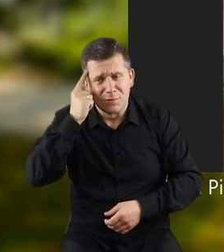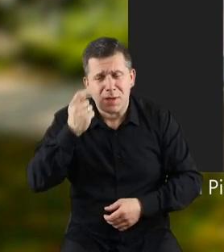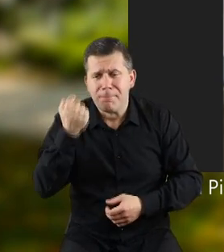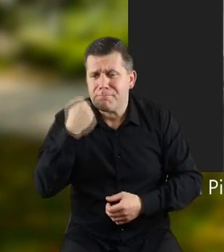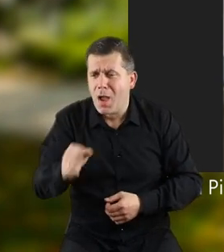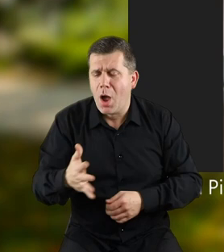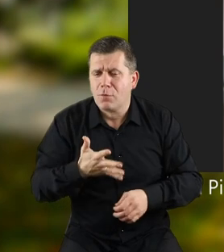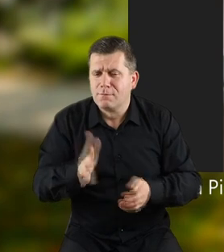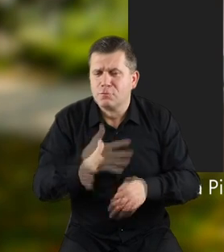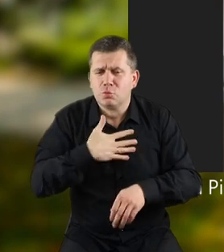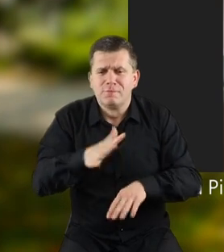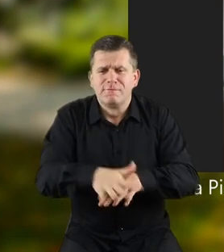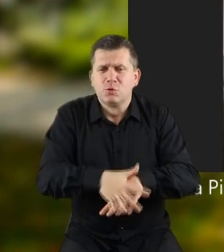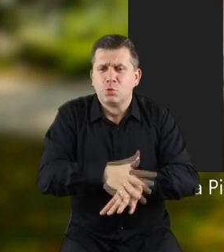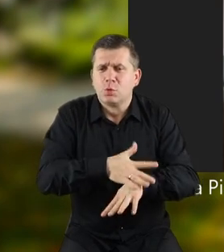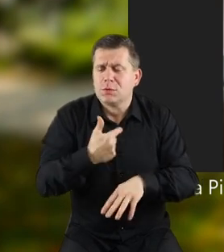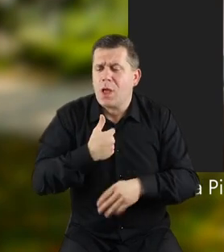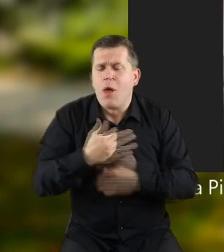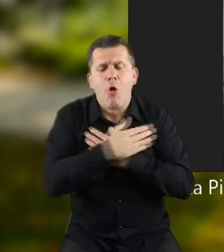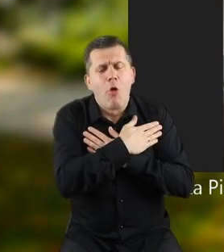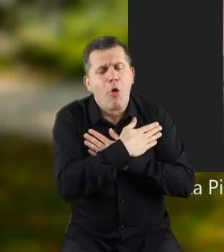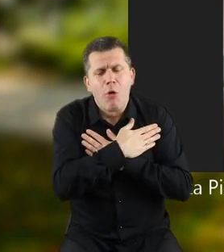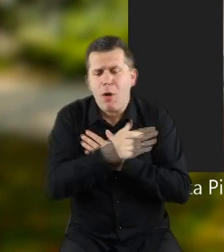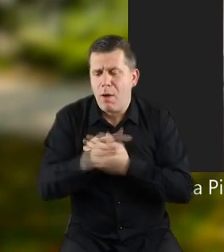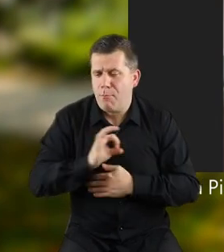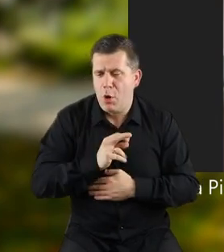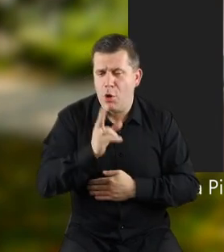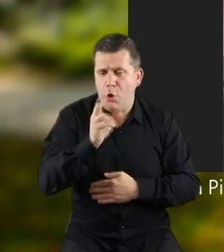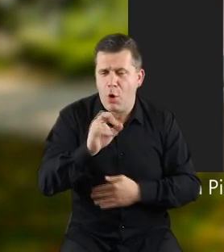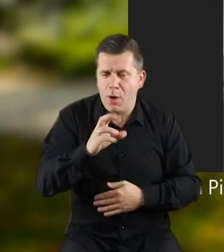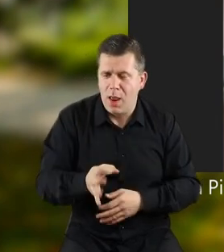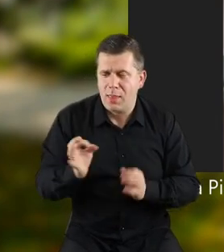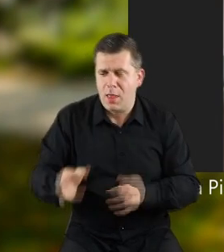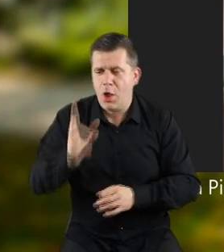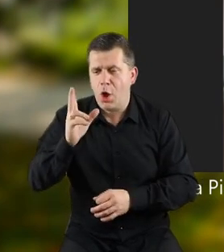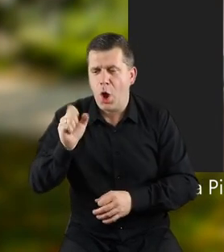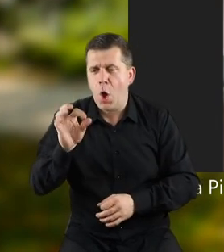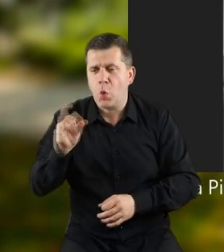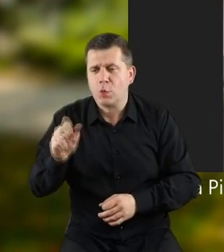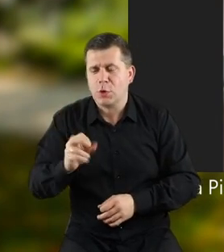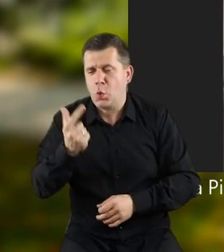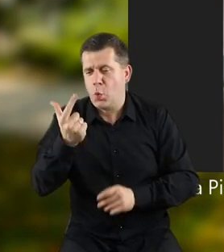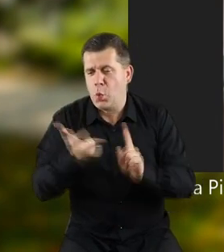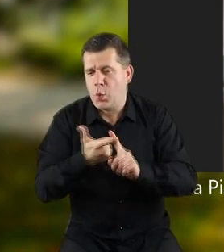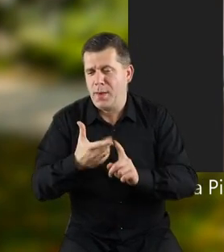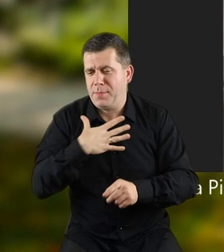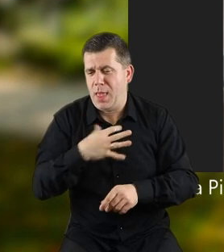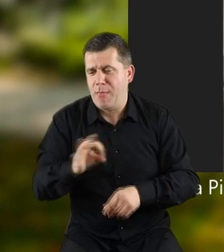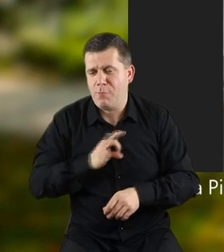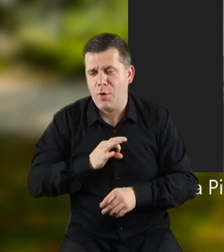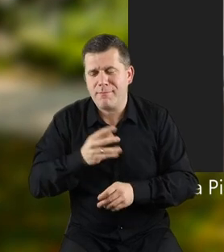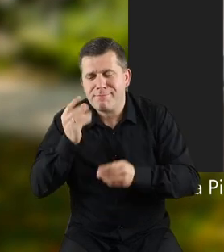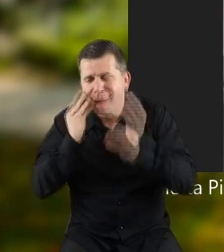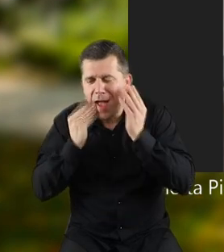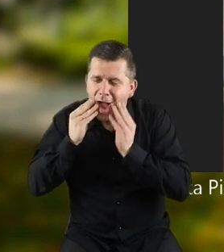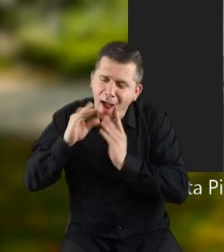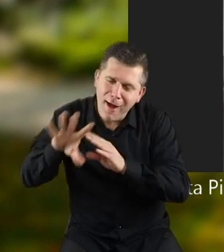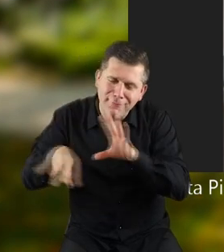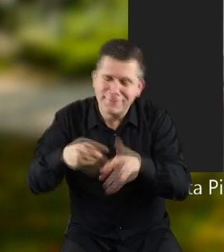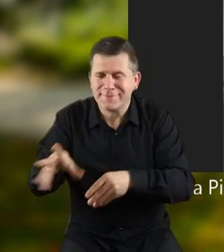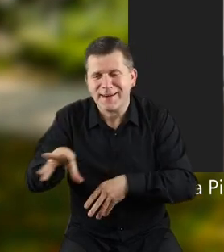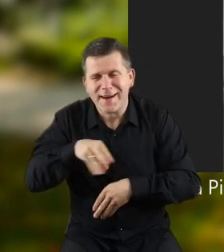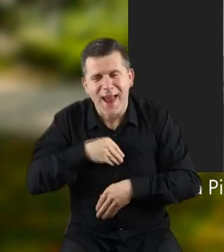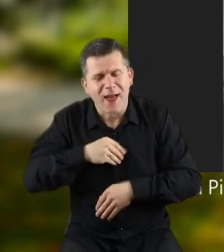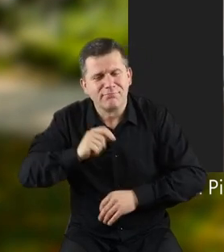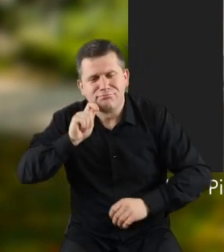się przyśniła, byłam tak wzruszona i oczywiście kocham moją korkę i kokusię, teraz drugiego mojego pieska w życiu ją, rozpieszczamy, kochamy